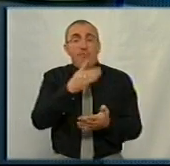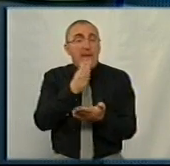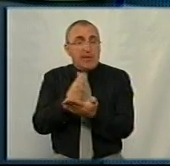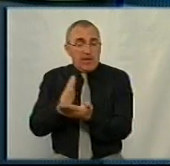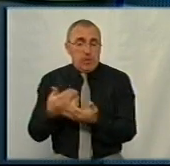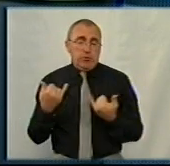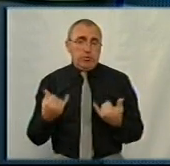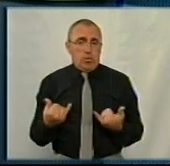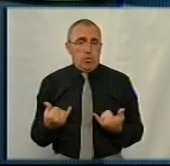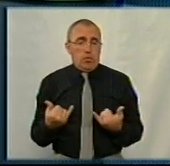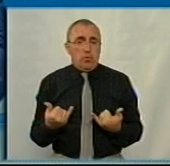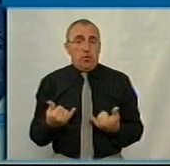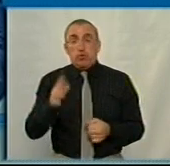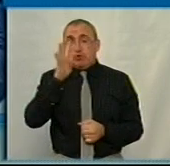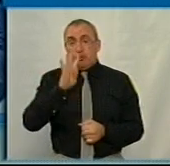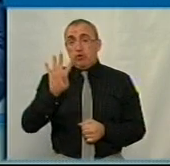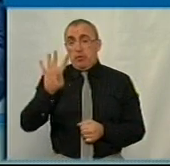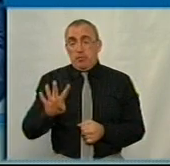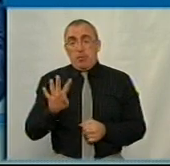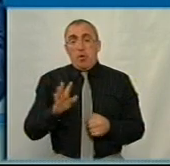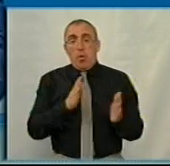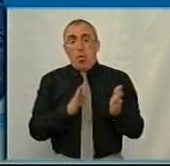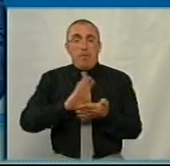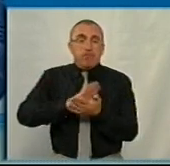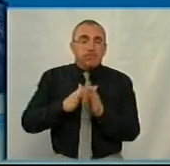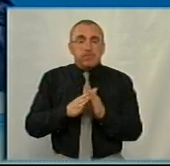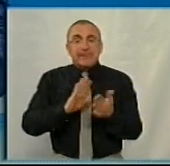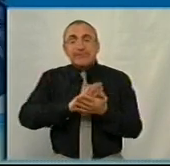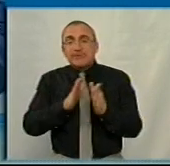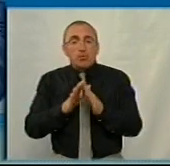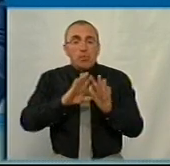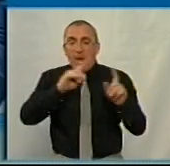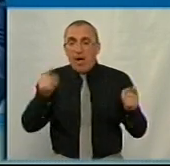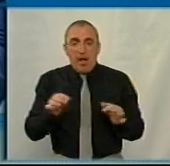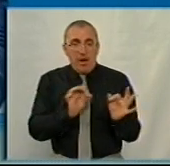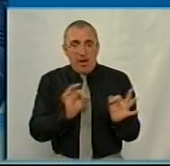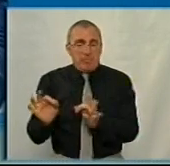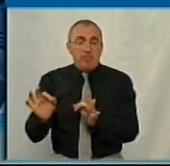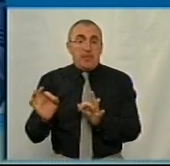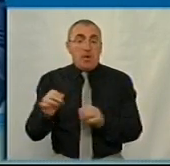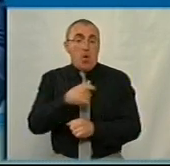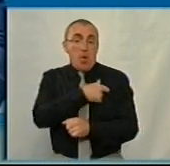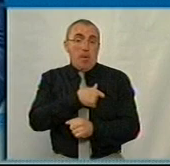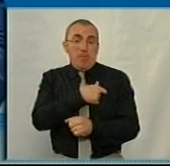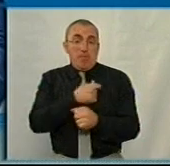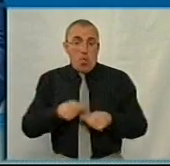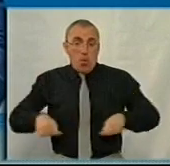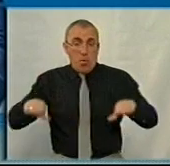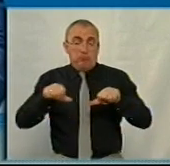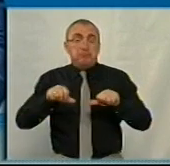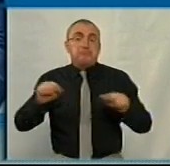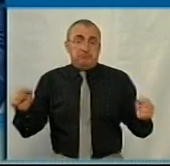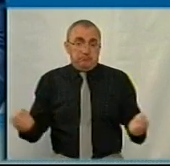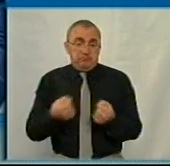на сьогодні, на чотири місяці, для опорядкування ситуації, і комісія депутатська підтримала, відповідно, вони